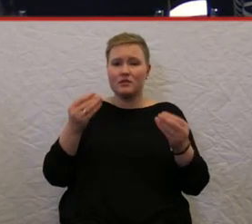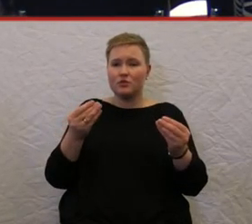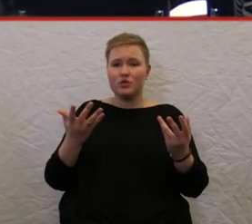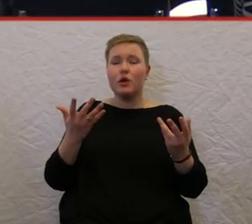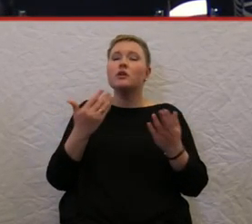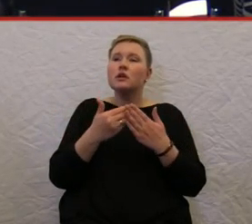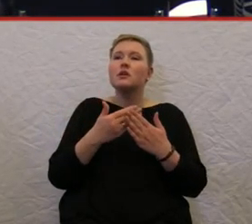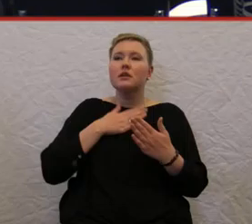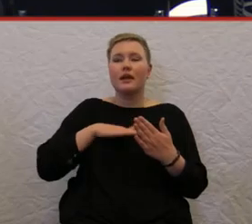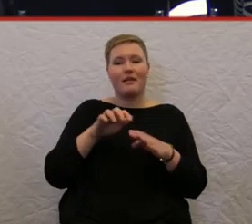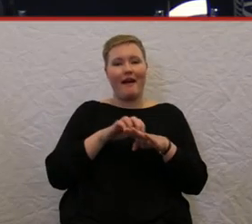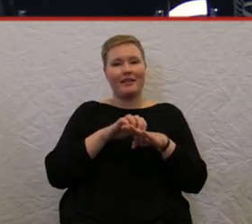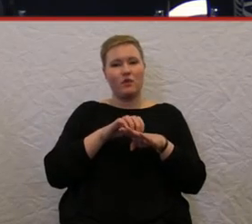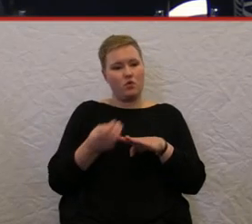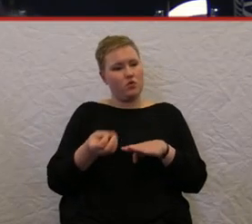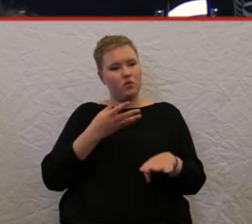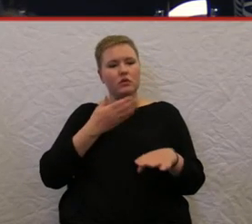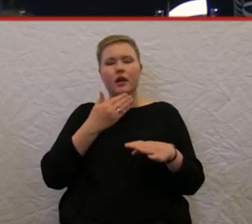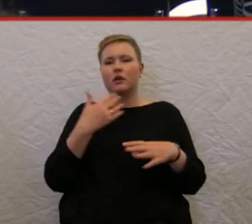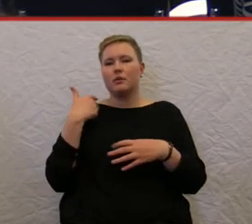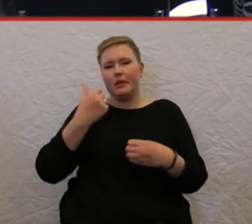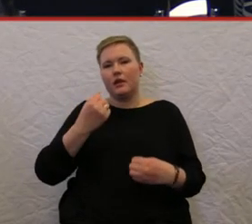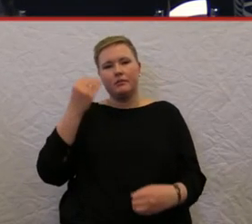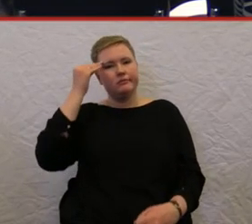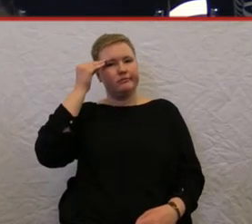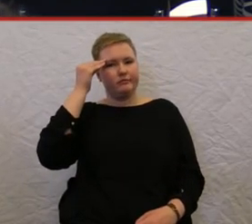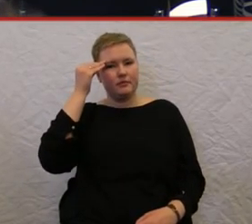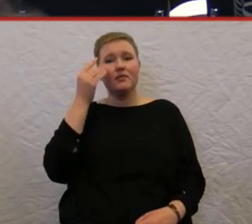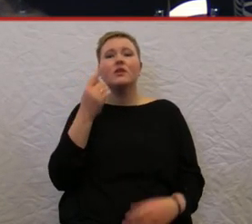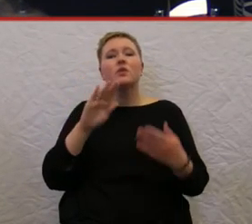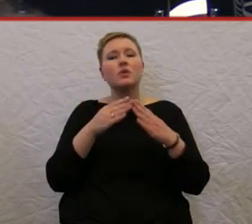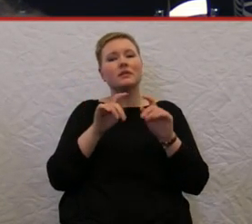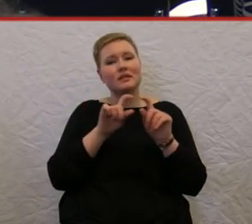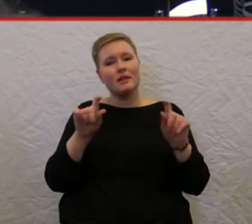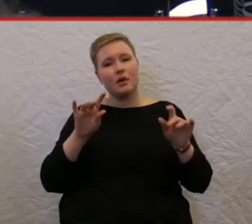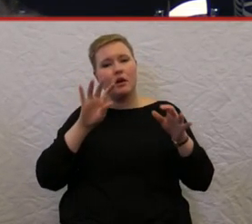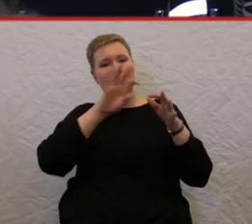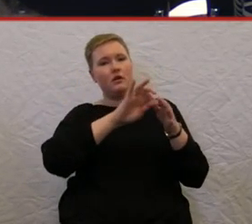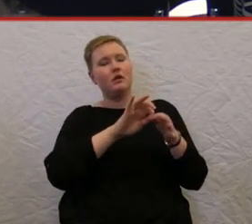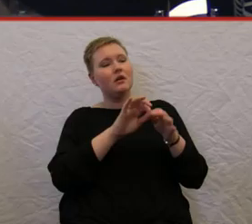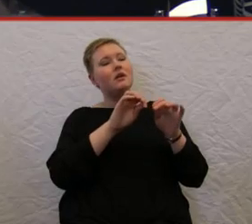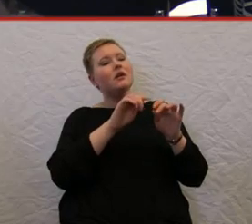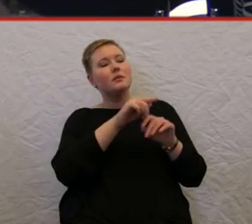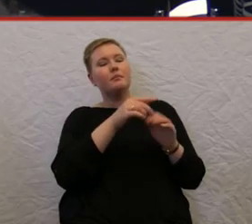gerne als Anregung mit und eine ganz kurze Anmerkung noch zu dem Thema Behinderungs und Taxi.